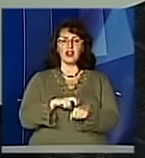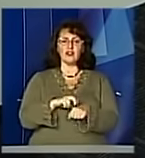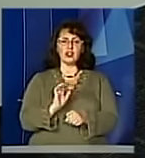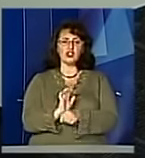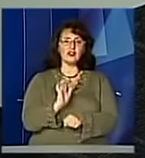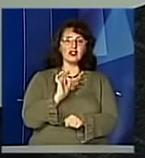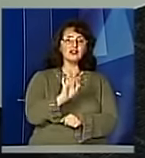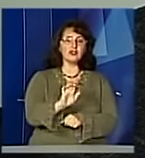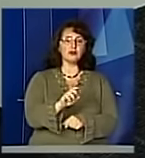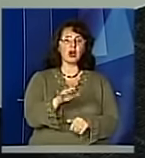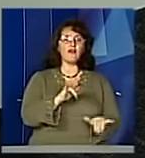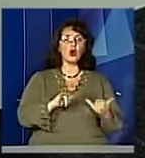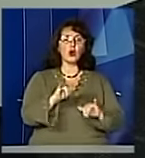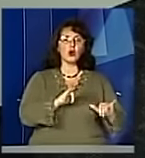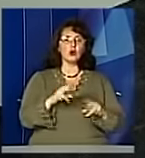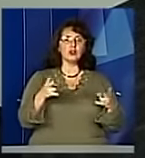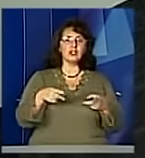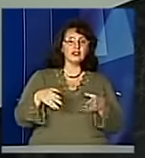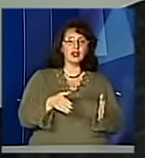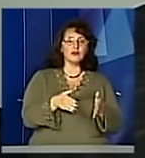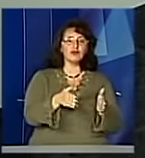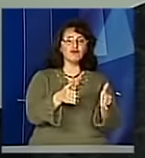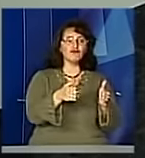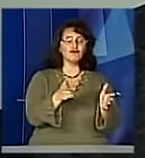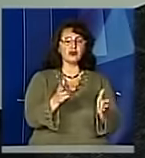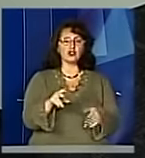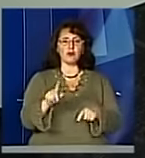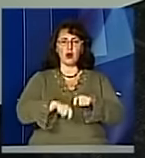визначення рівня цукру в крові.